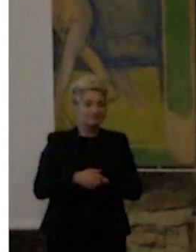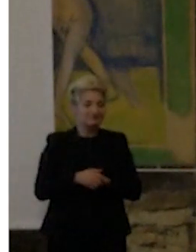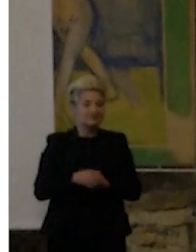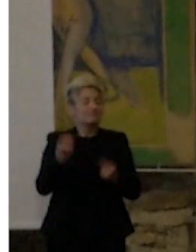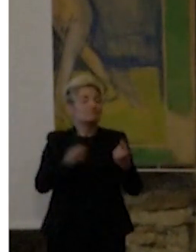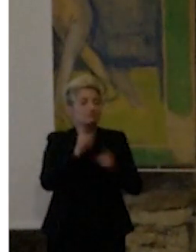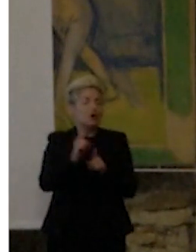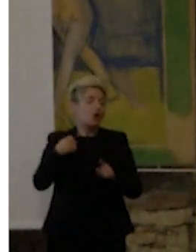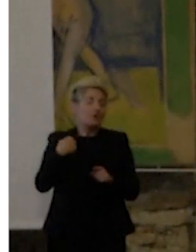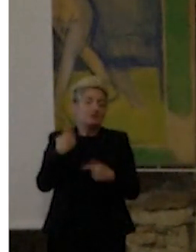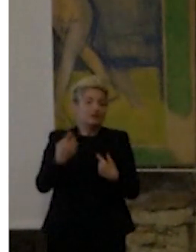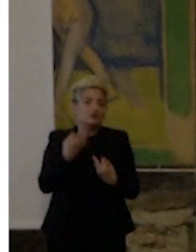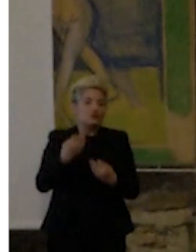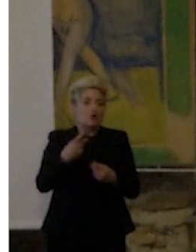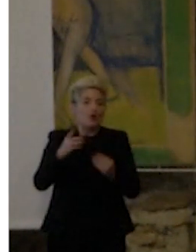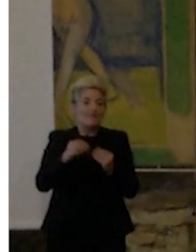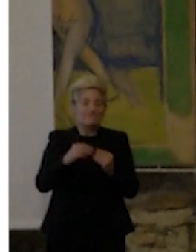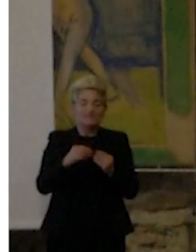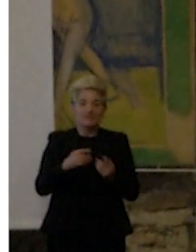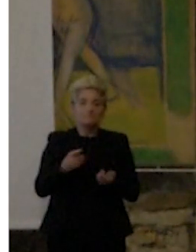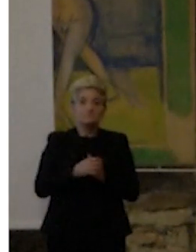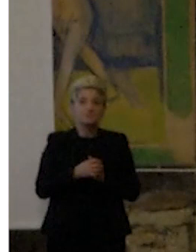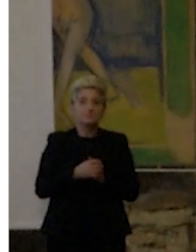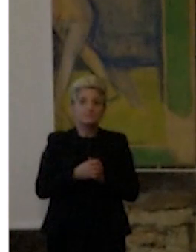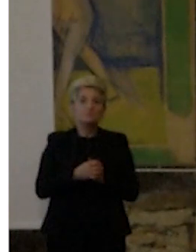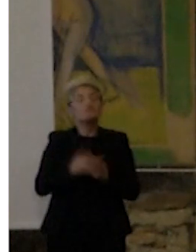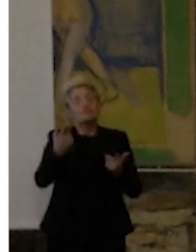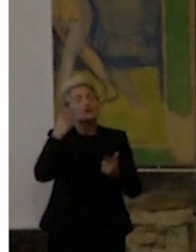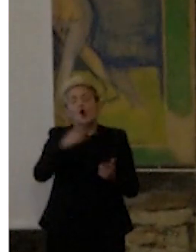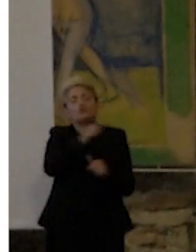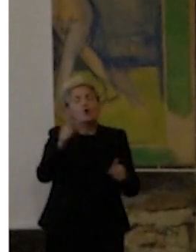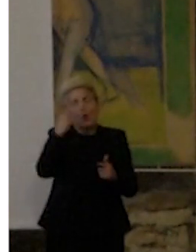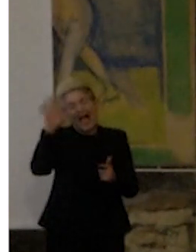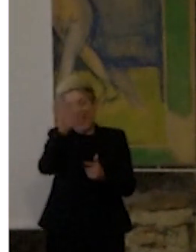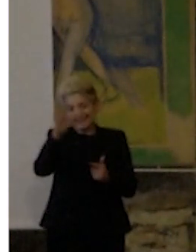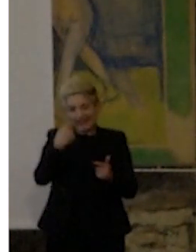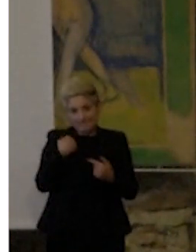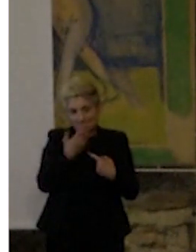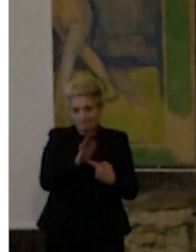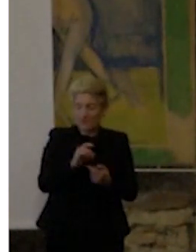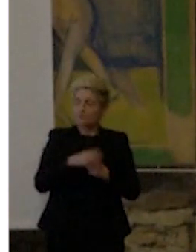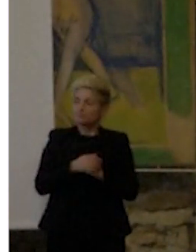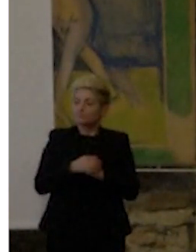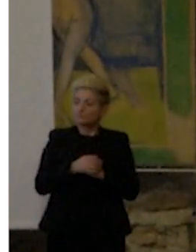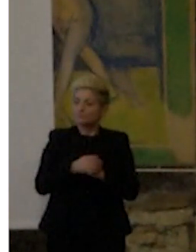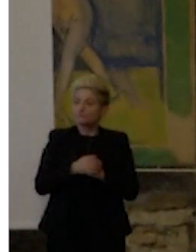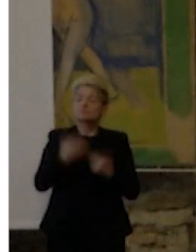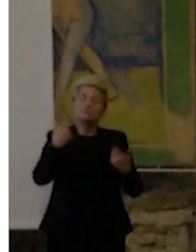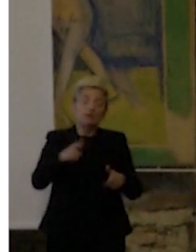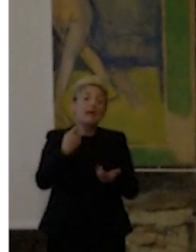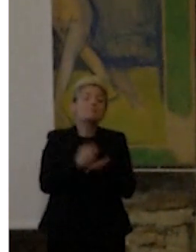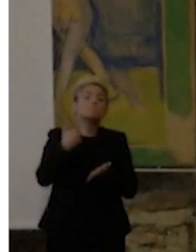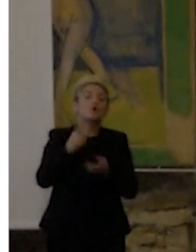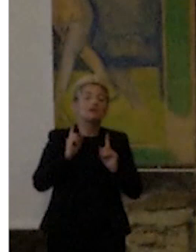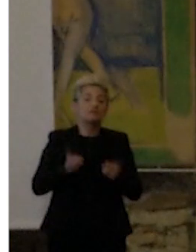che facciamo dentro. Non occorre parlare di questo. Era semplicemente per far capire come poi la cosa importante